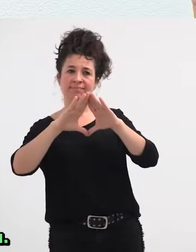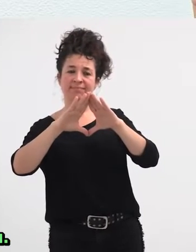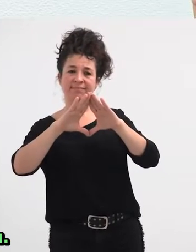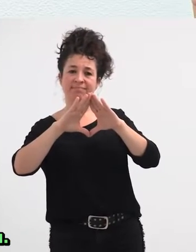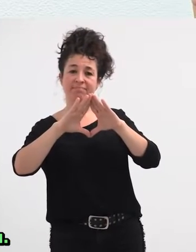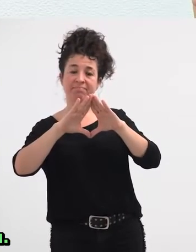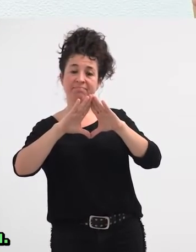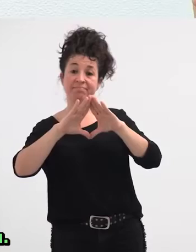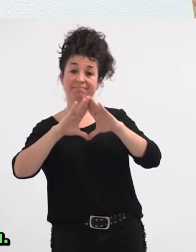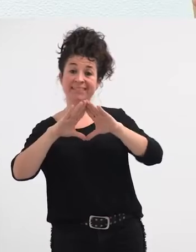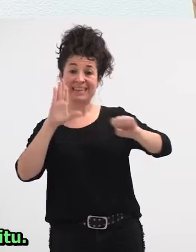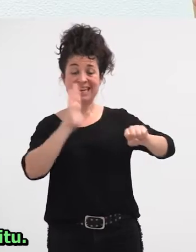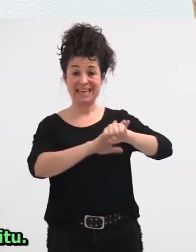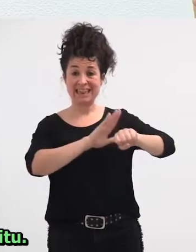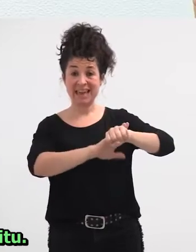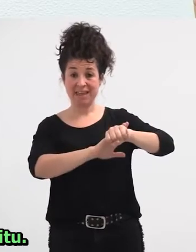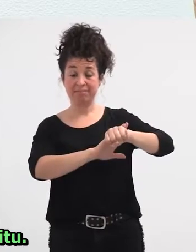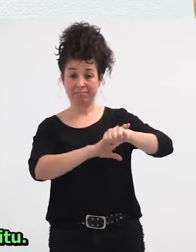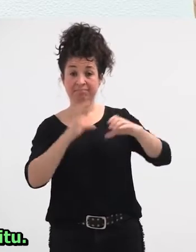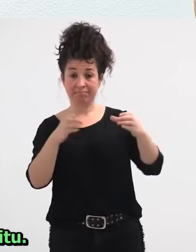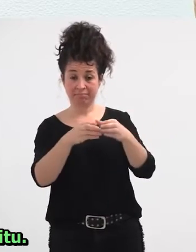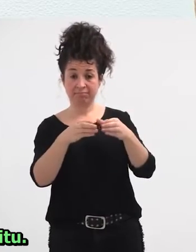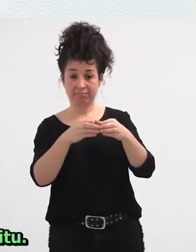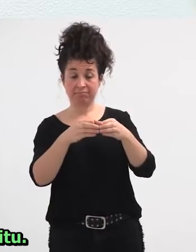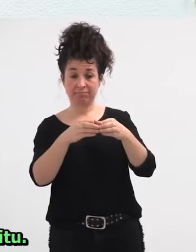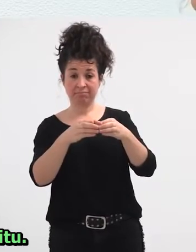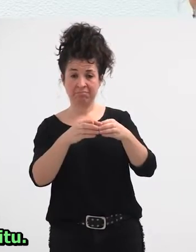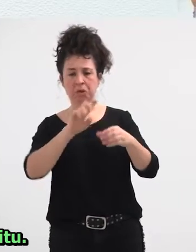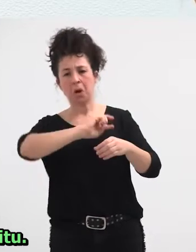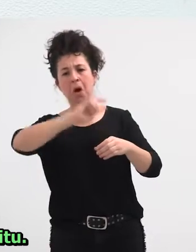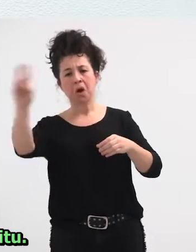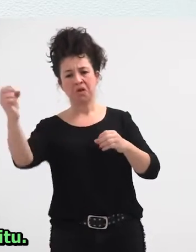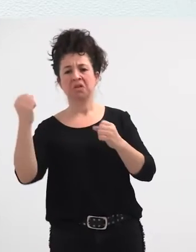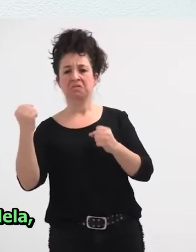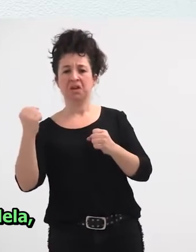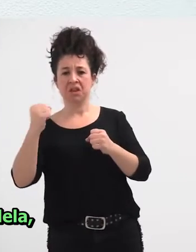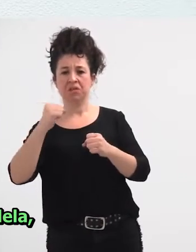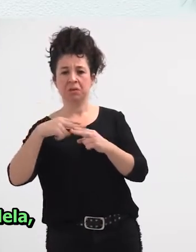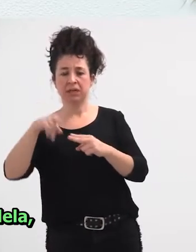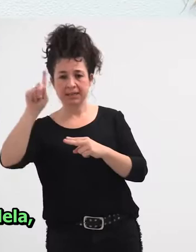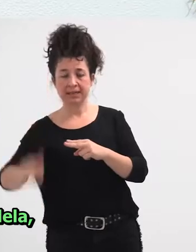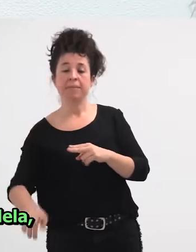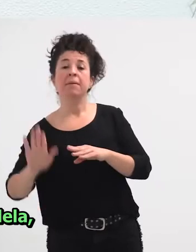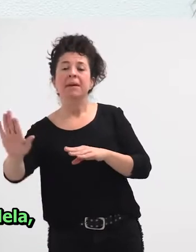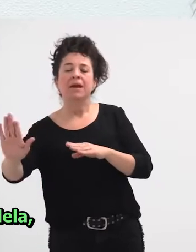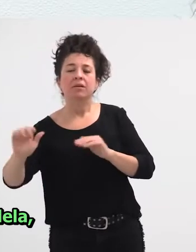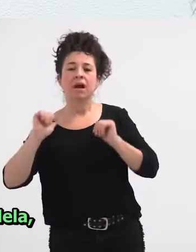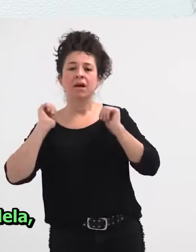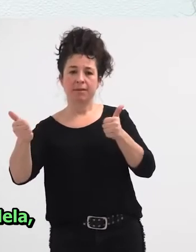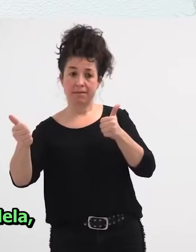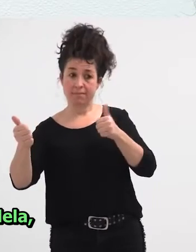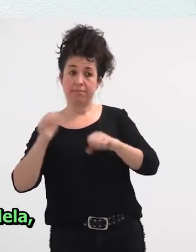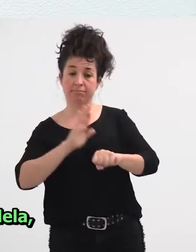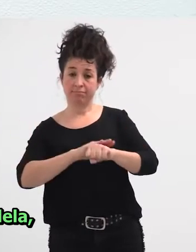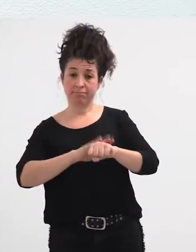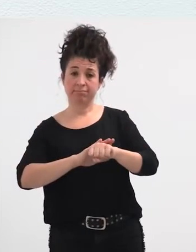Ezkarra bartzaleak babestu egiten ditu. Beste indar batzuk ere bai, Baina ezkarra bartzaleak ere babestu egiten ditu, eta nene esan dena, rogaita hamarrekoa markadan gaudela,